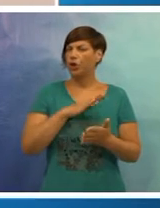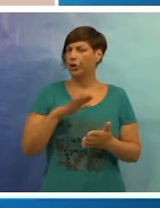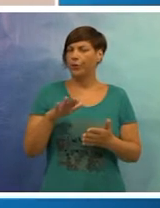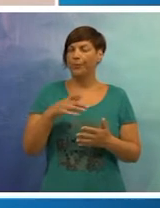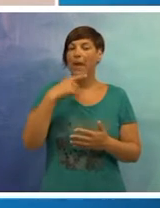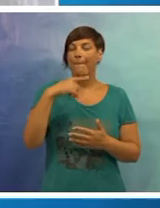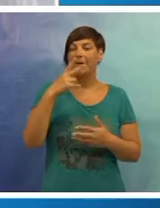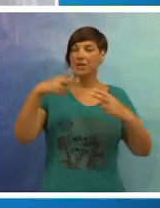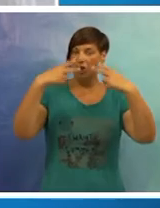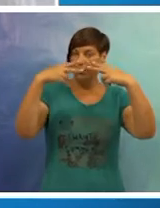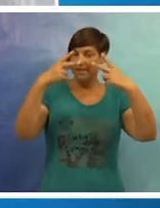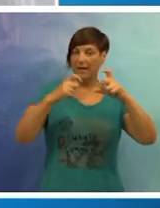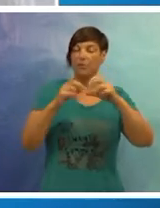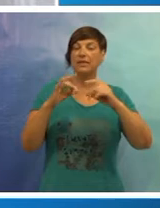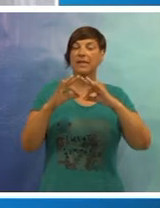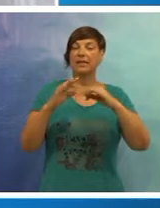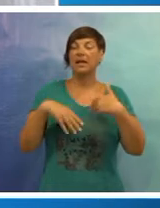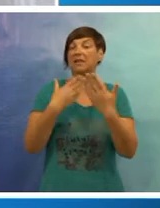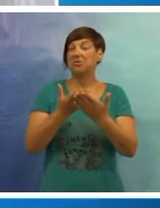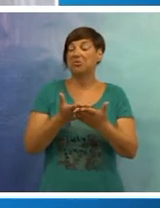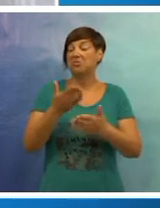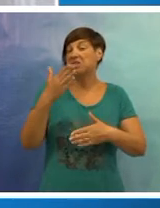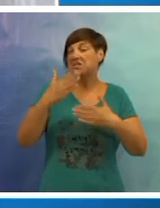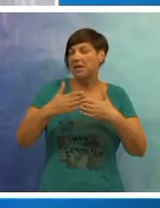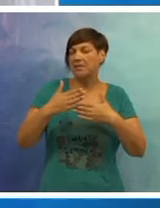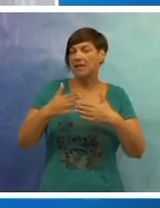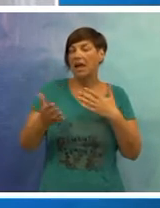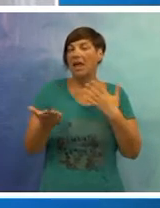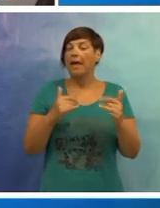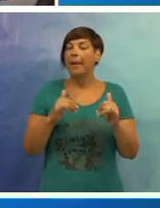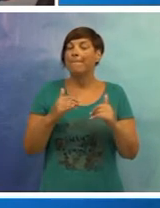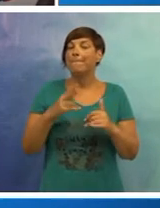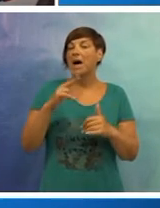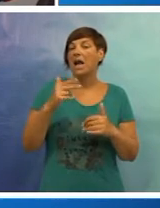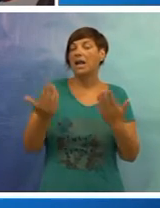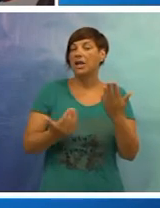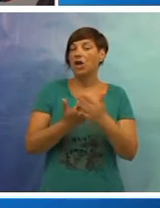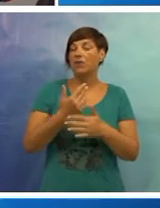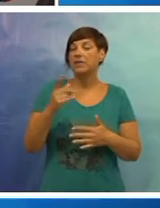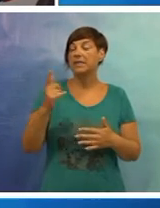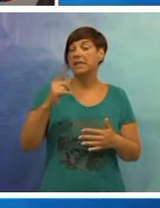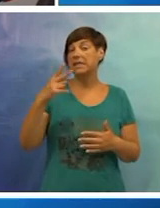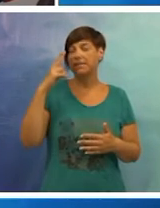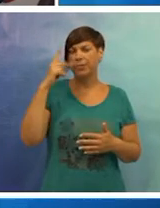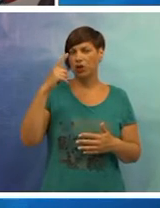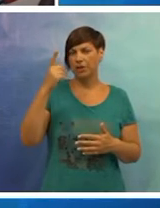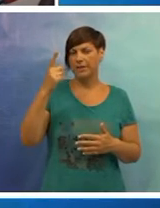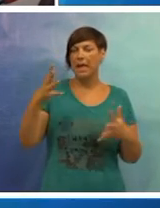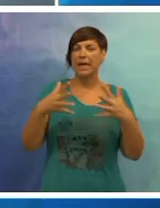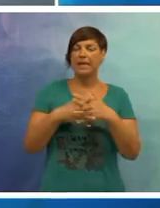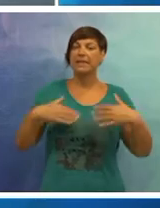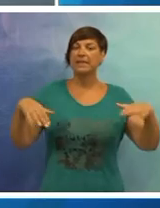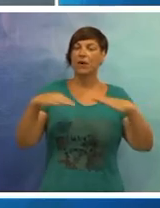I to je to. Priča o istragama u Sanitatu tu je kako se čini zastala. A imali novosti iz grada nismo uspjeli